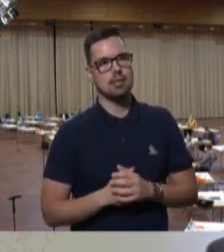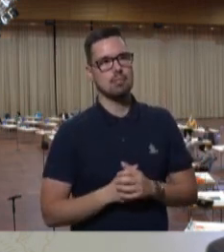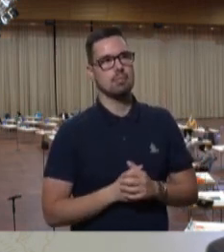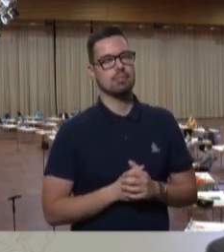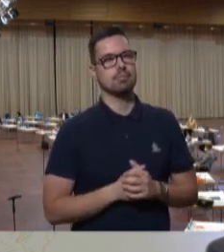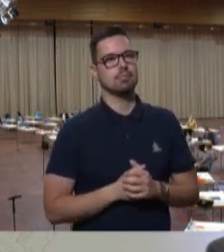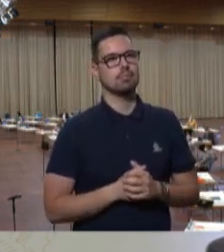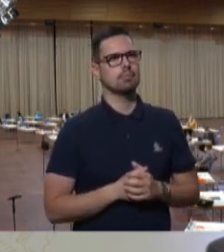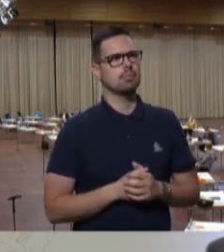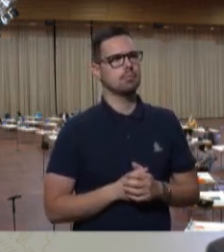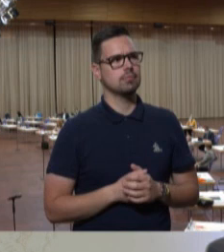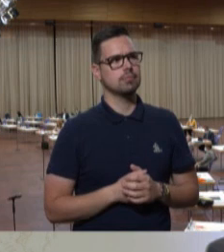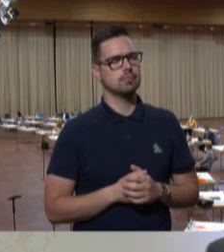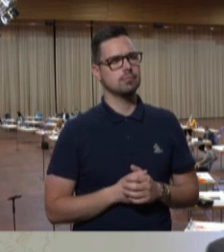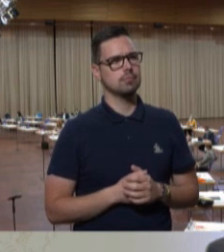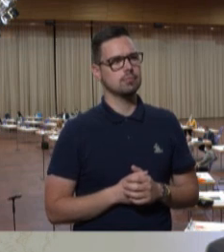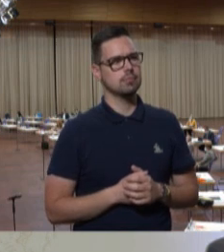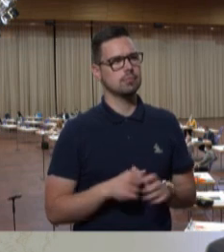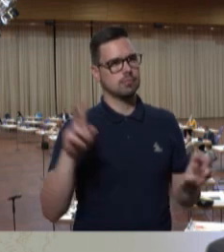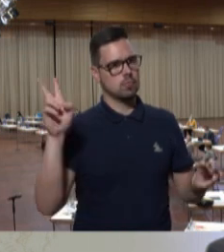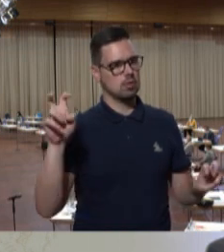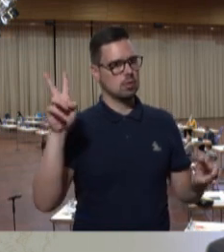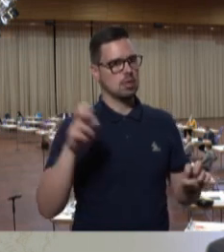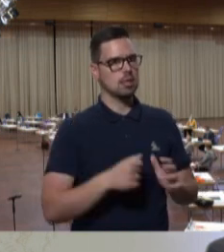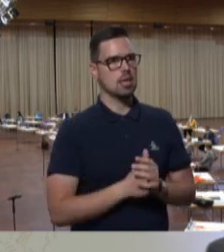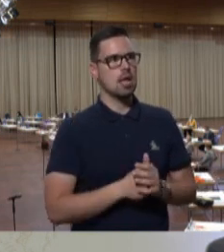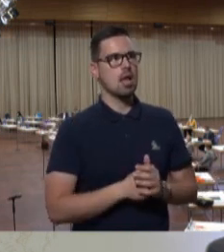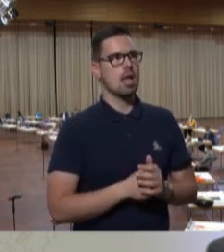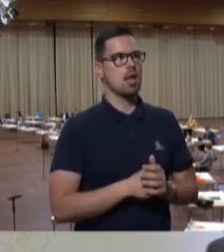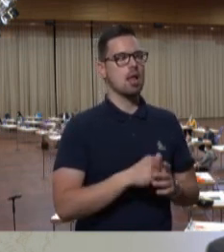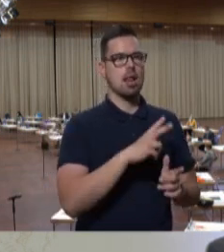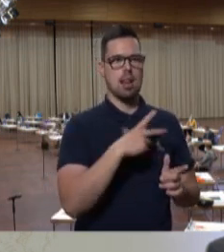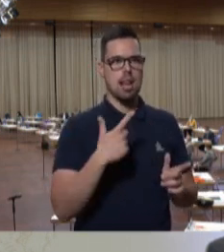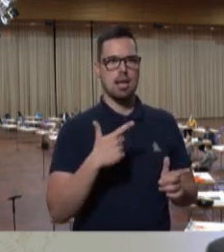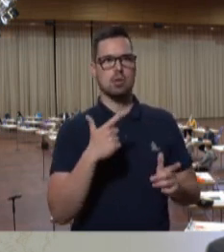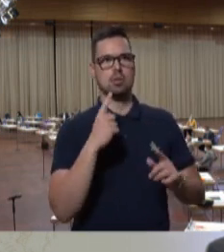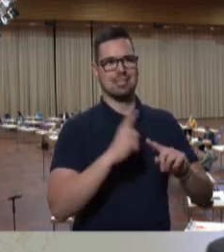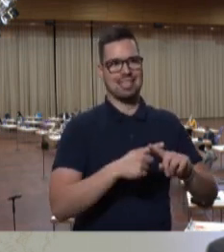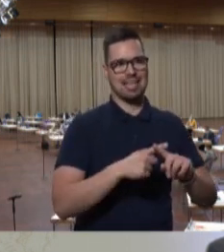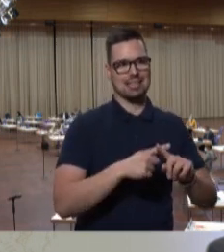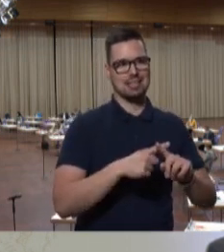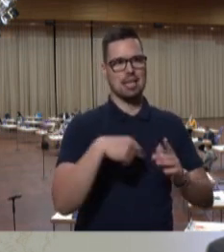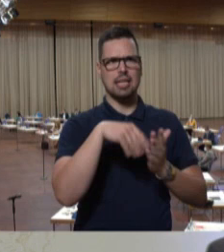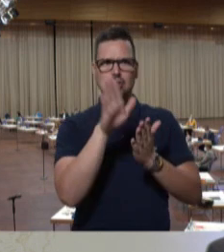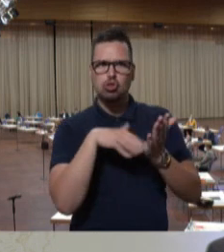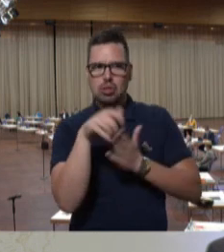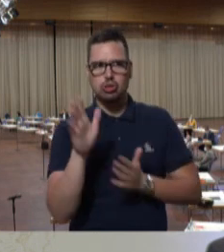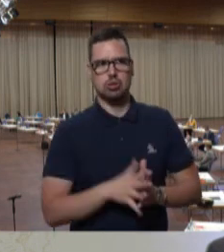auszudrücken. Ich zitiere, Lan und Ex-Freundex haben Ex-Ratbund angestrichen.